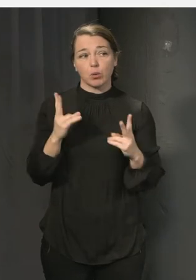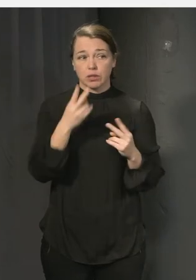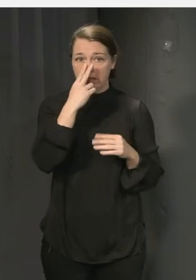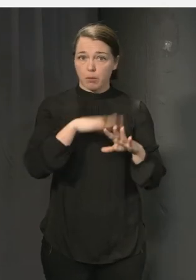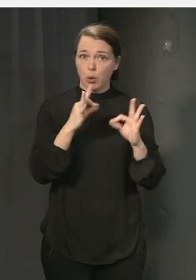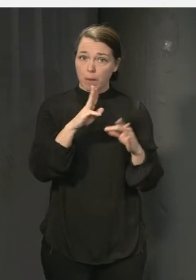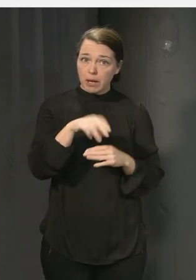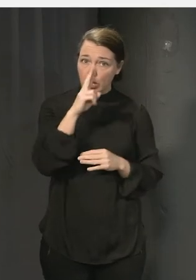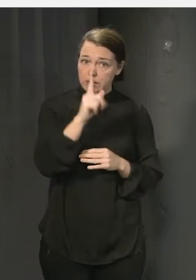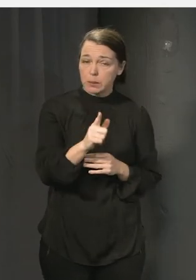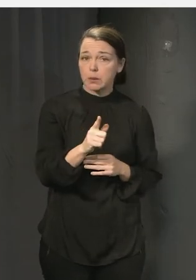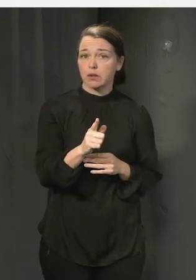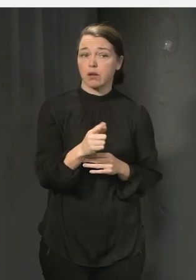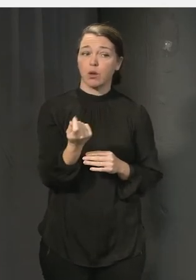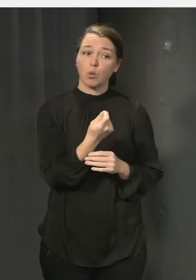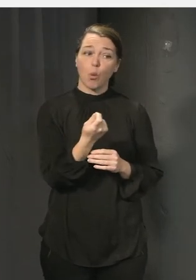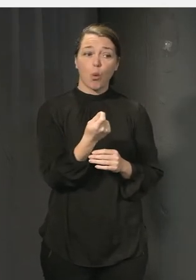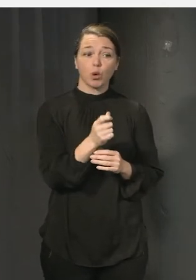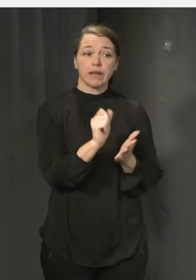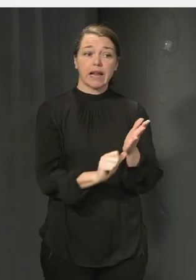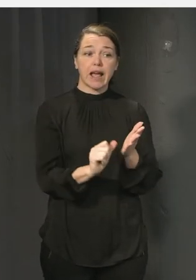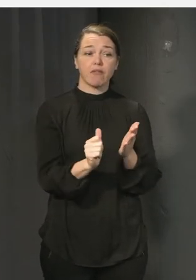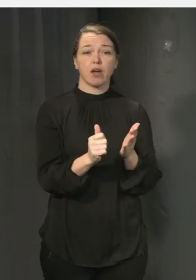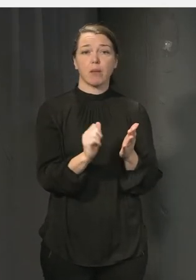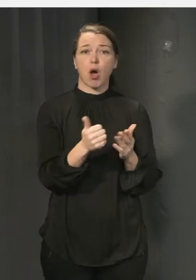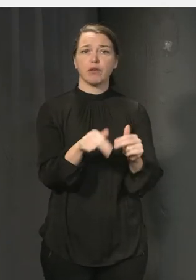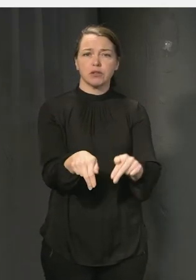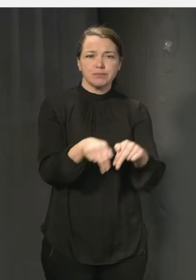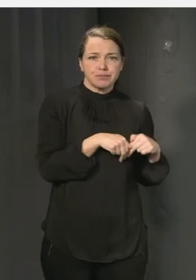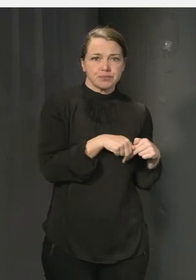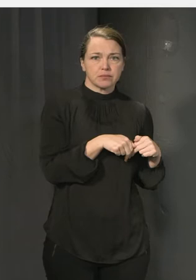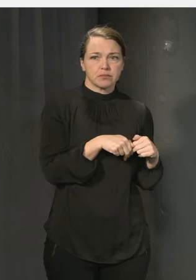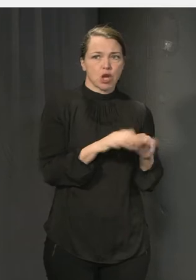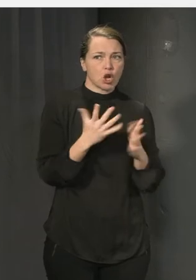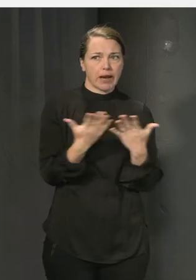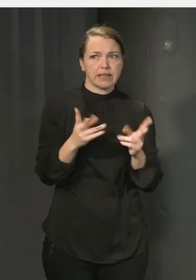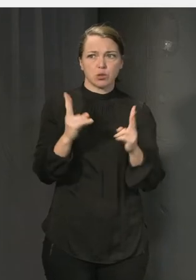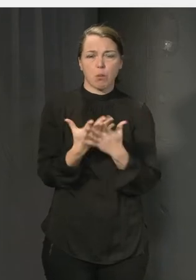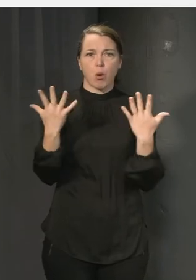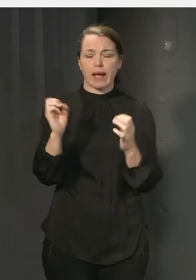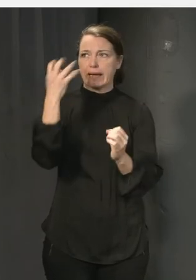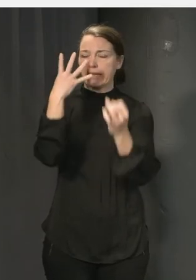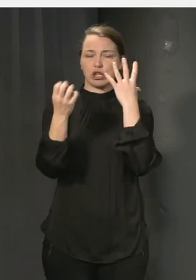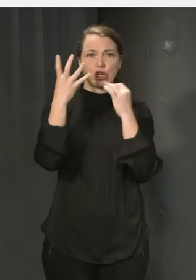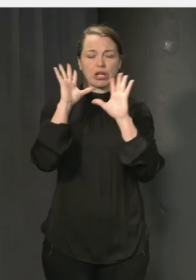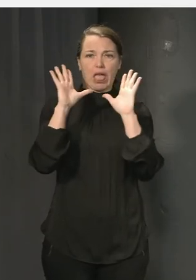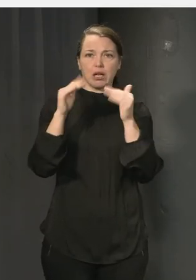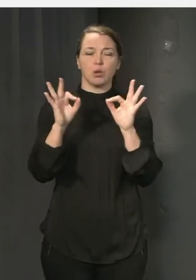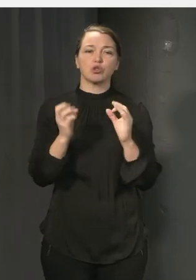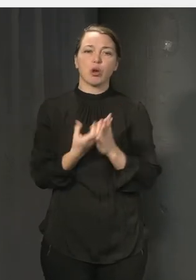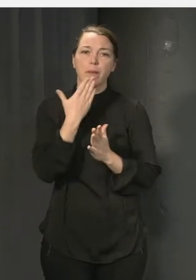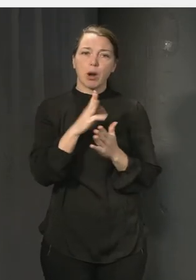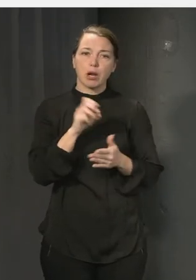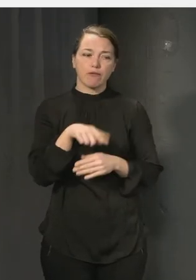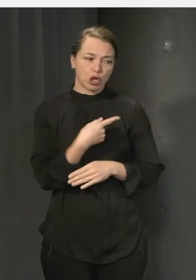utifrån att det finns elever som vill dra sig undan, som inte klarar av så många intryck. Så hur skapar man en miljö där